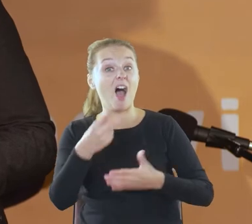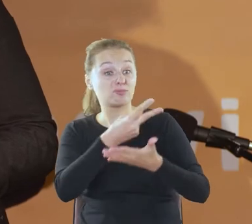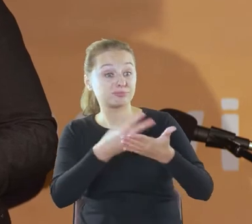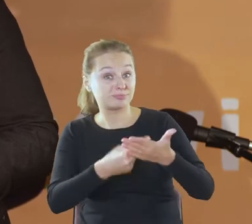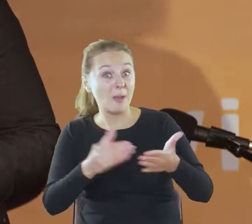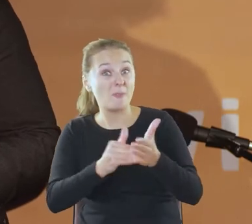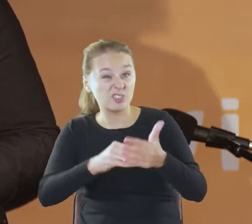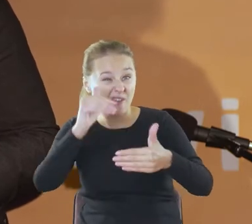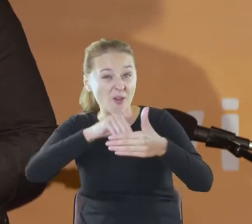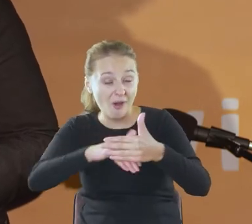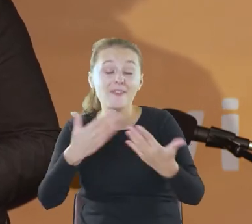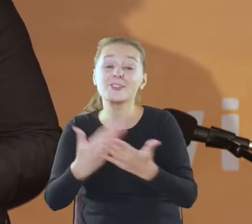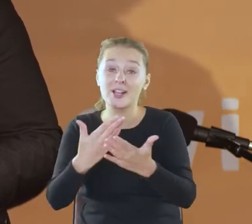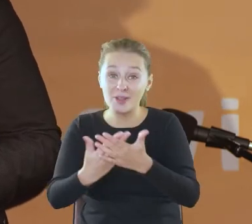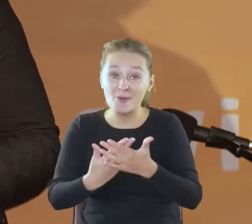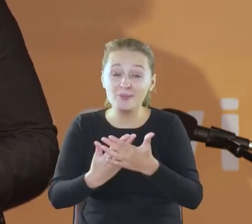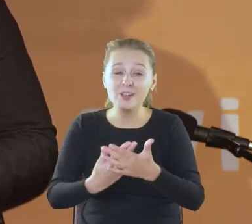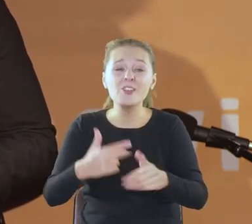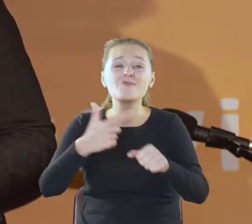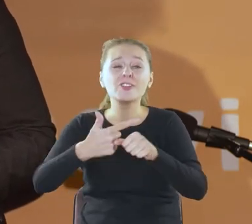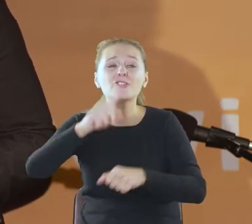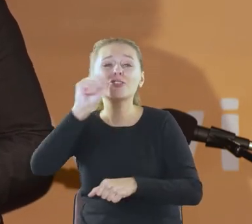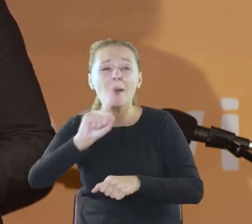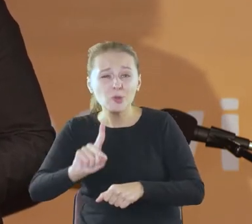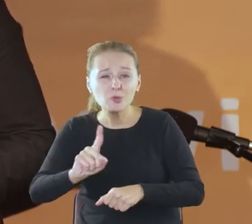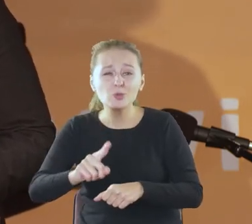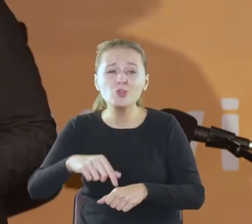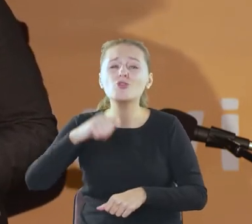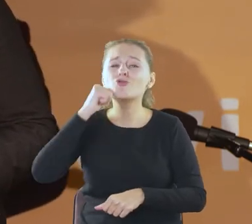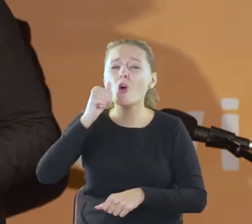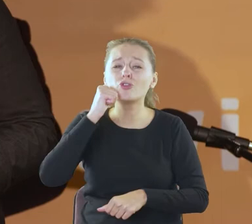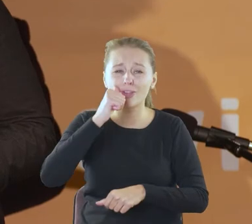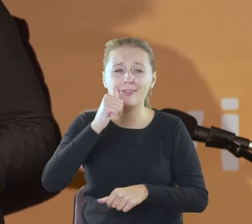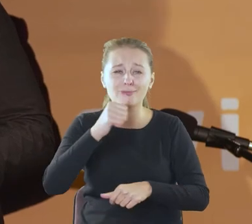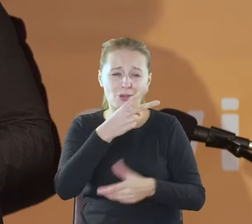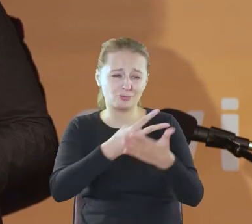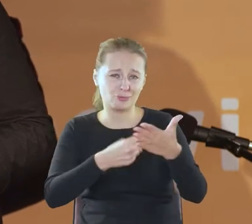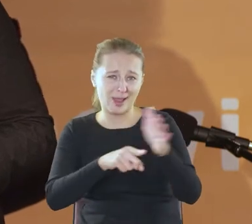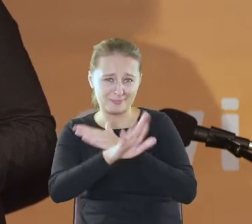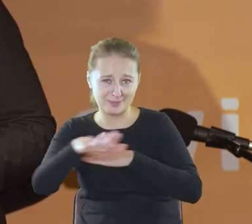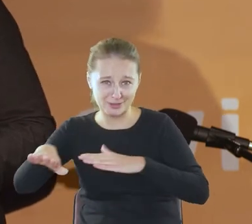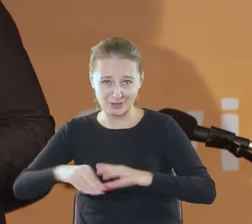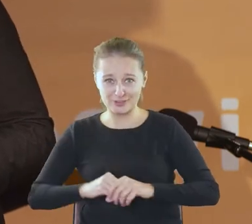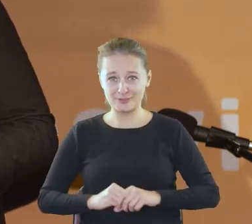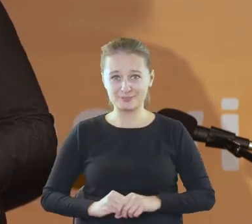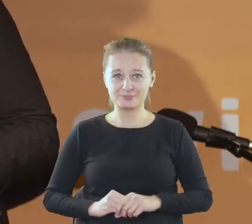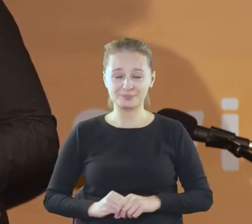wychować, to czytajmy dzieciom 20 minut dziennie, codziennie. I ja by chciła skazać też słowo do naszych